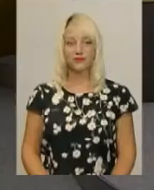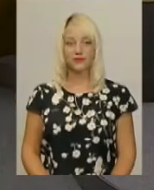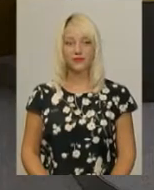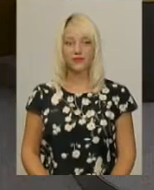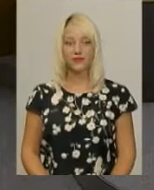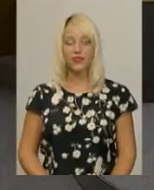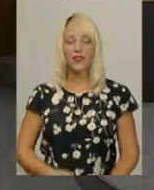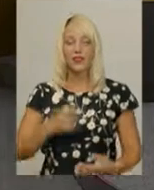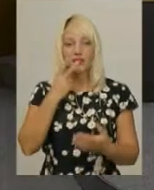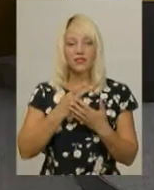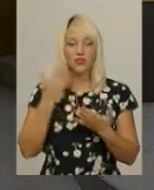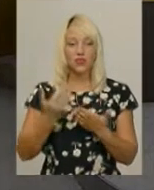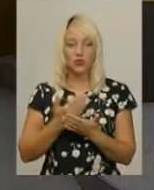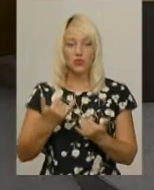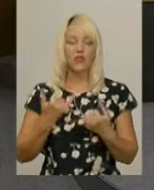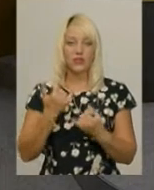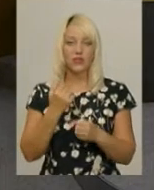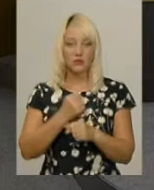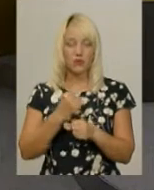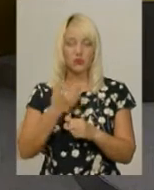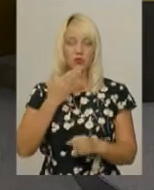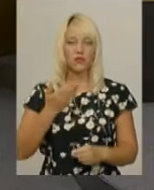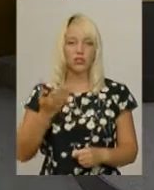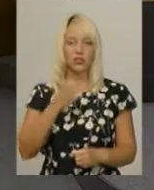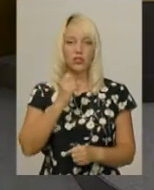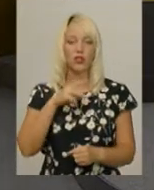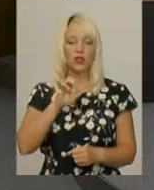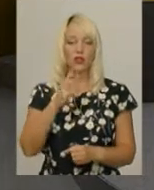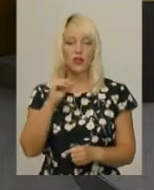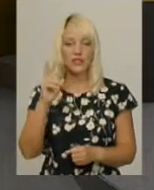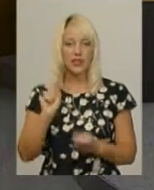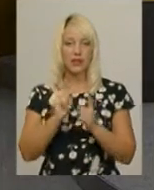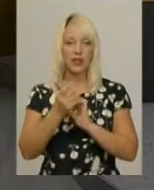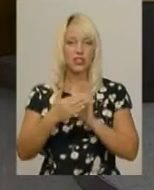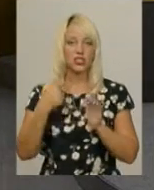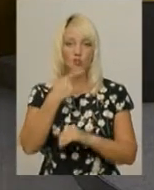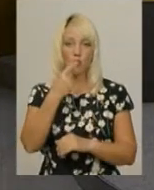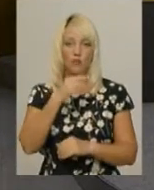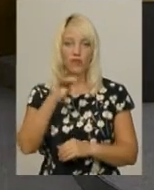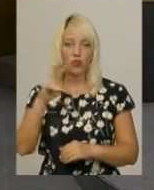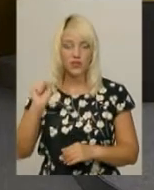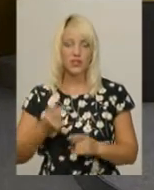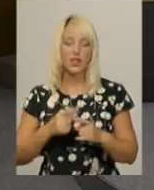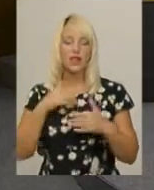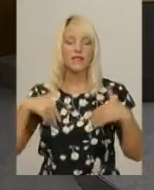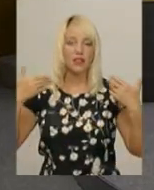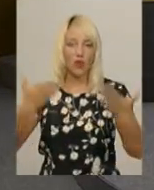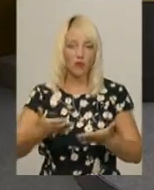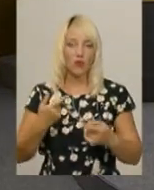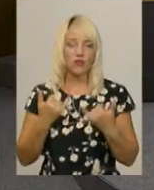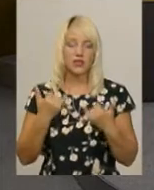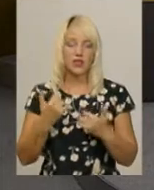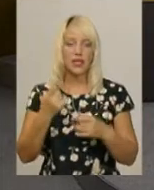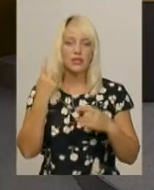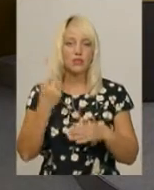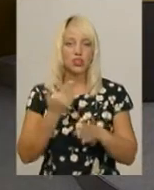В ефірі новини. В студії працюють ведуча Ярослава Антошевська, диктор жестової мови Оксана Фіновська. Ми вітаємо вас. І зараз анонс